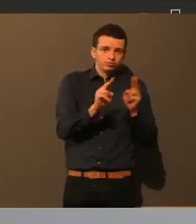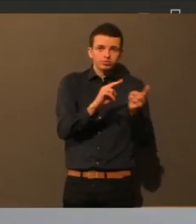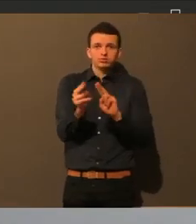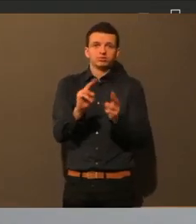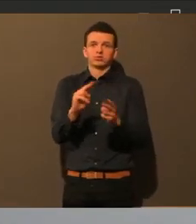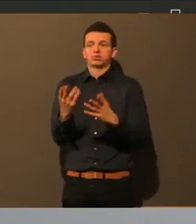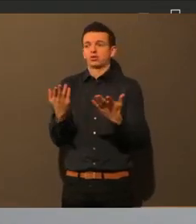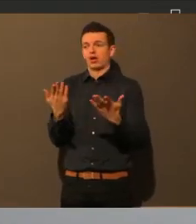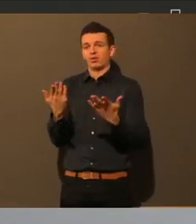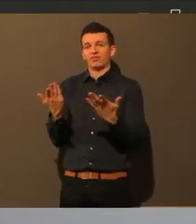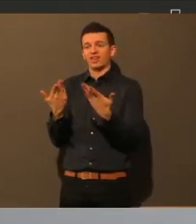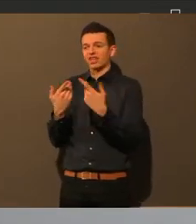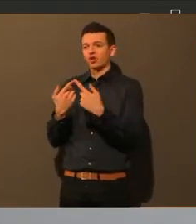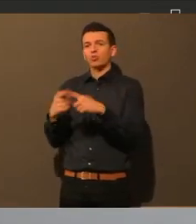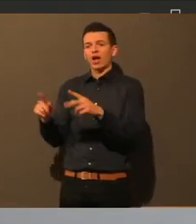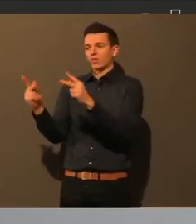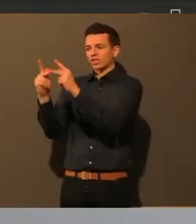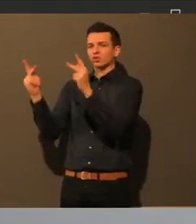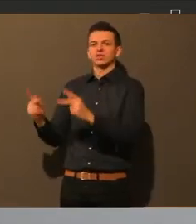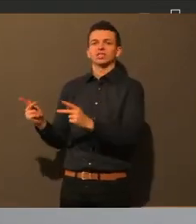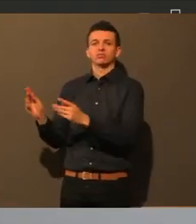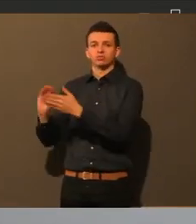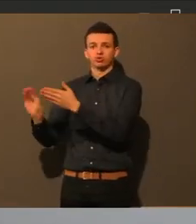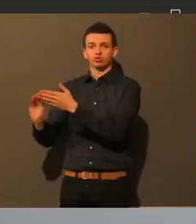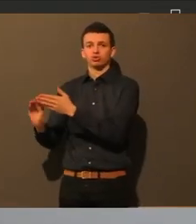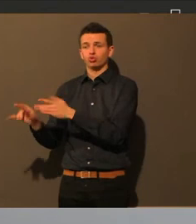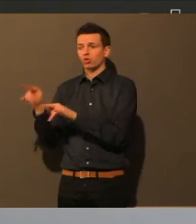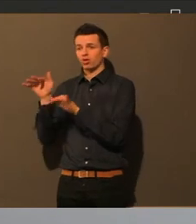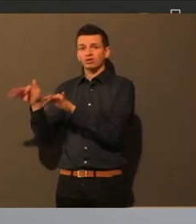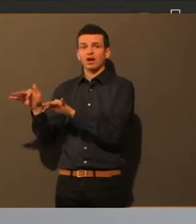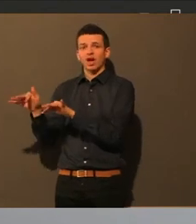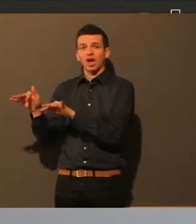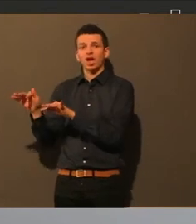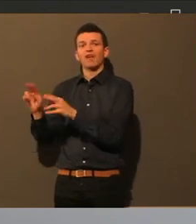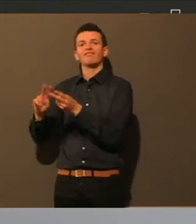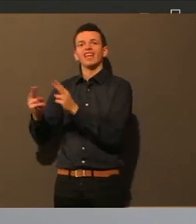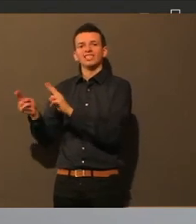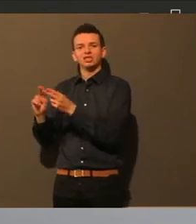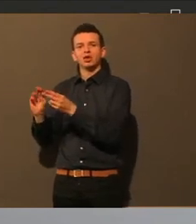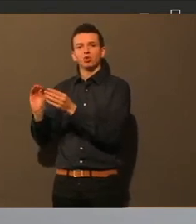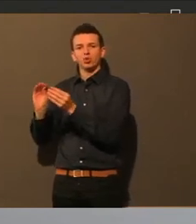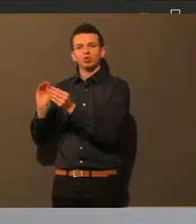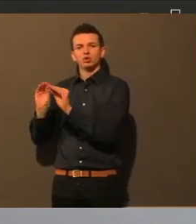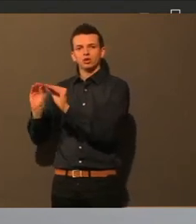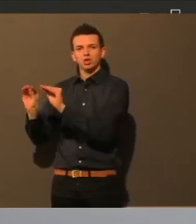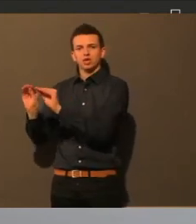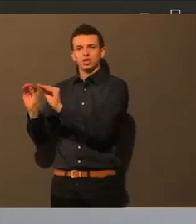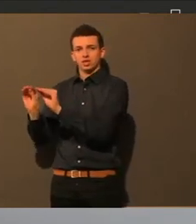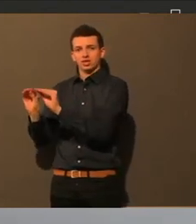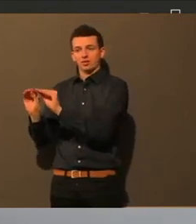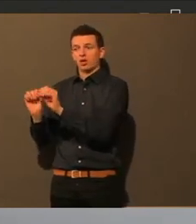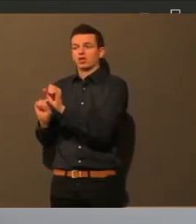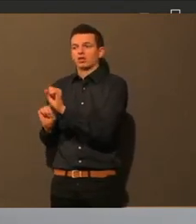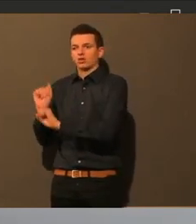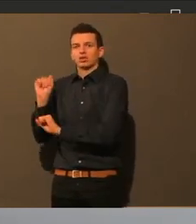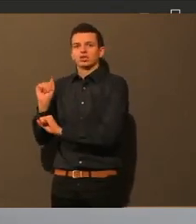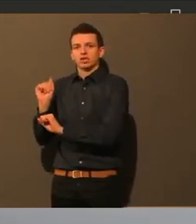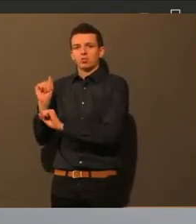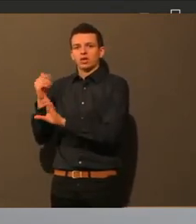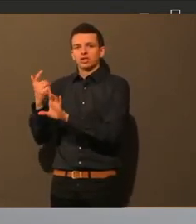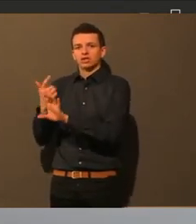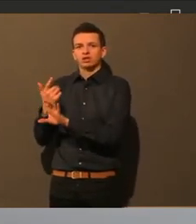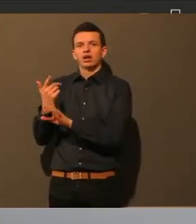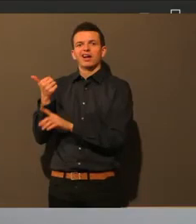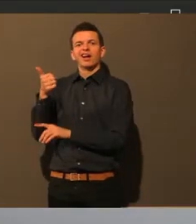Doppelstunden hat. Vielleicht kann man an der Schraube ja auch drehen. Vielleicht kann man es einfach mal von der anderen Seite auch mal betrachten. Wie es einfach